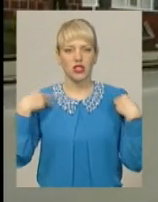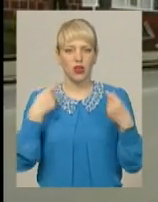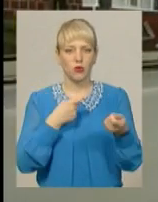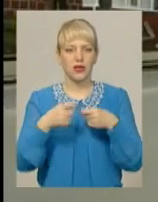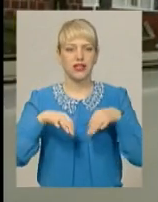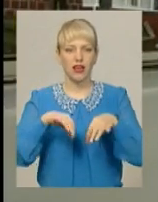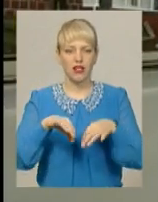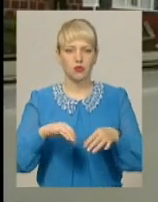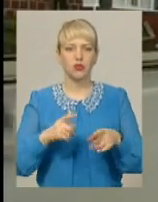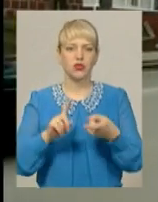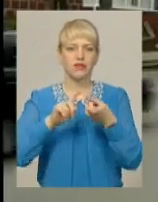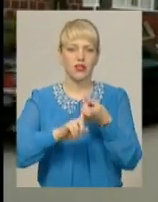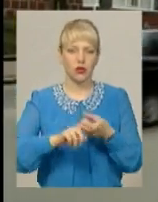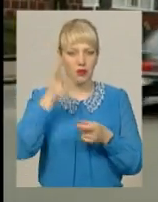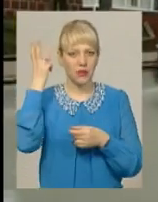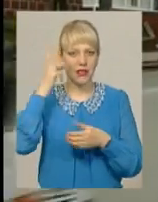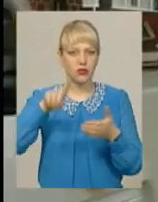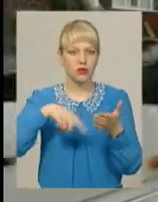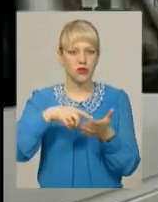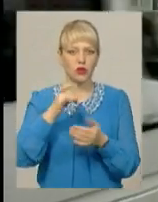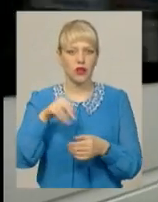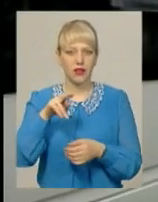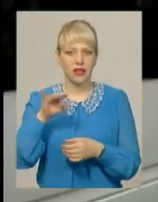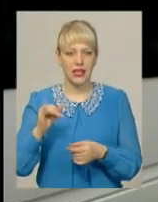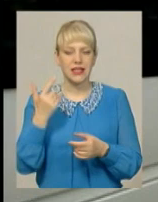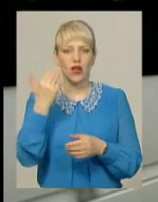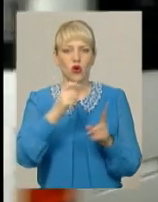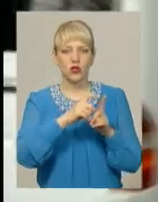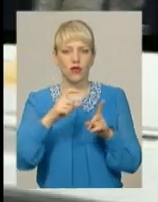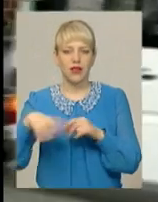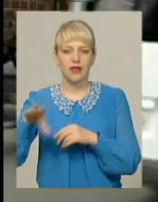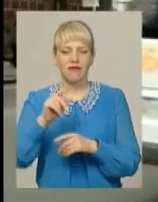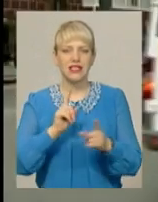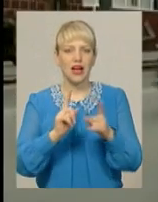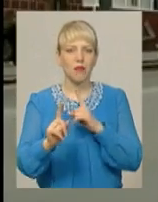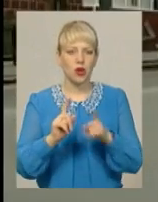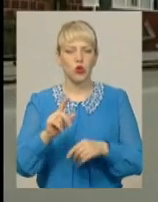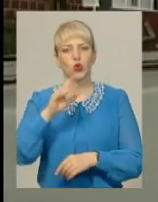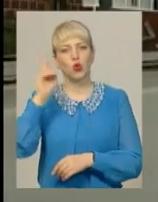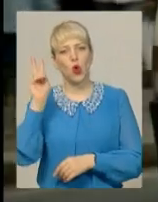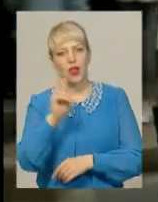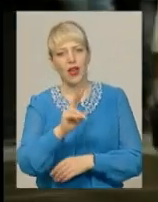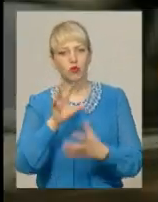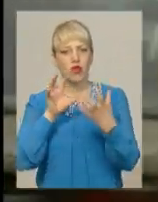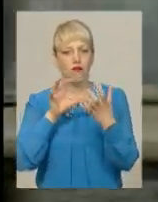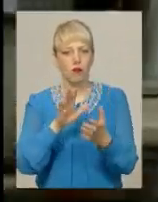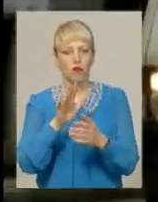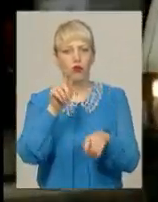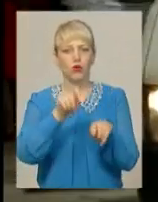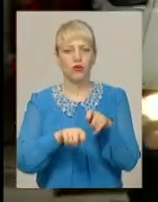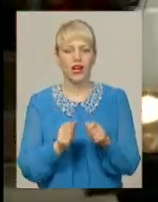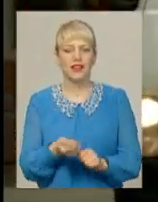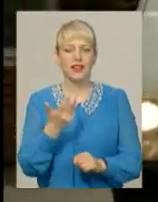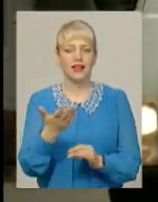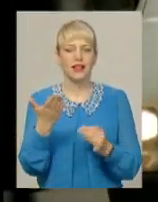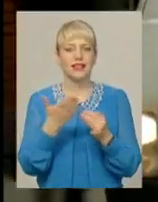і зв'язку Хмельницької міської ради Сергій Шепурев. За його словами, на всіх маршрутах, тролейбусів та автобусів перевірятимуть кількість пільговиків,